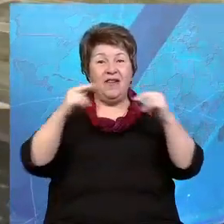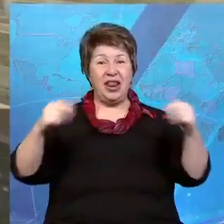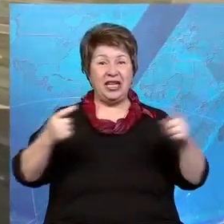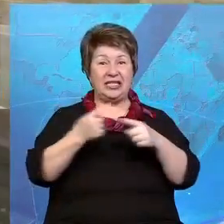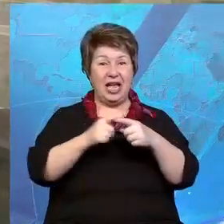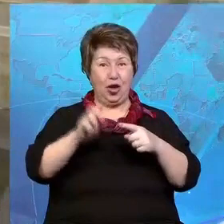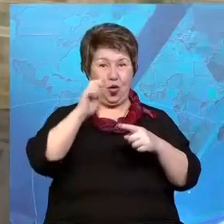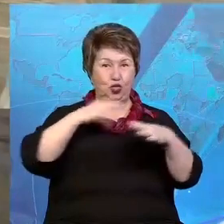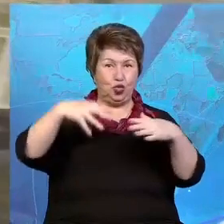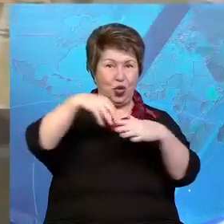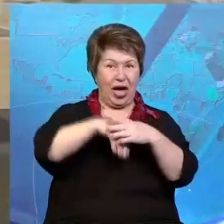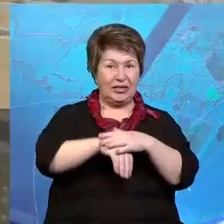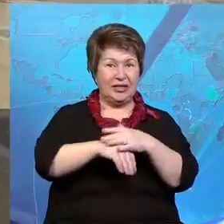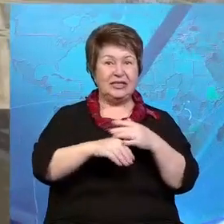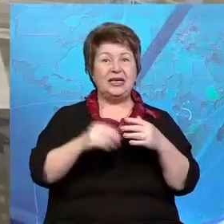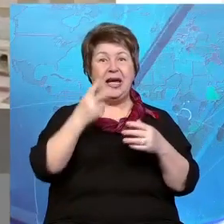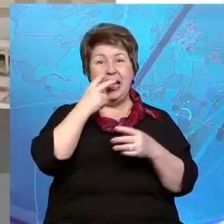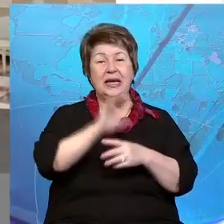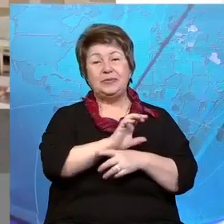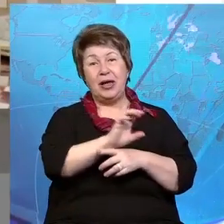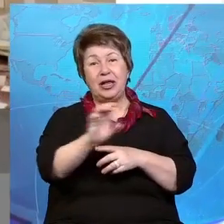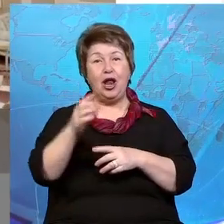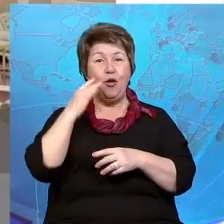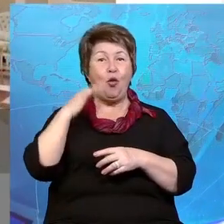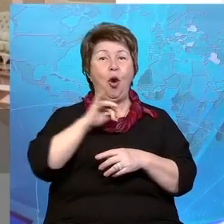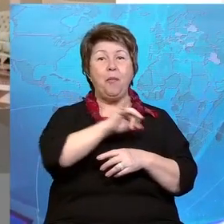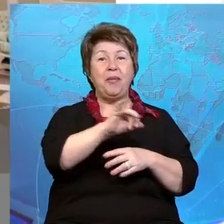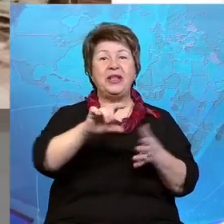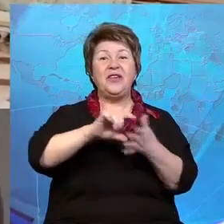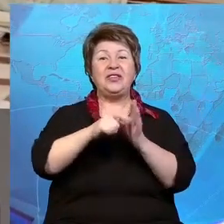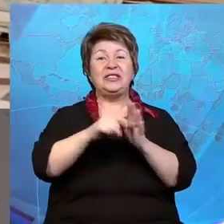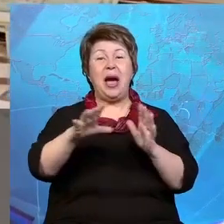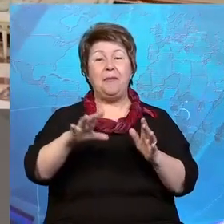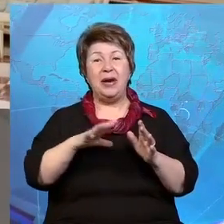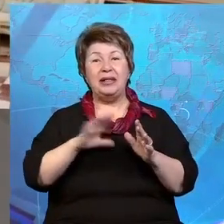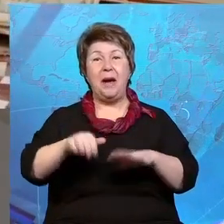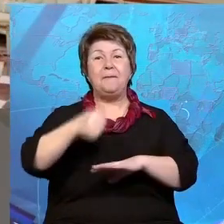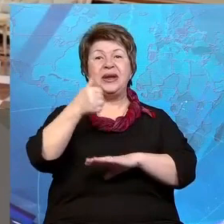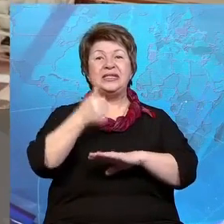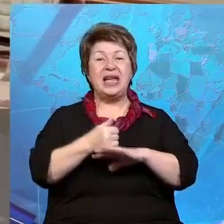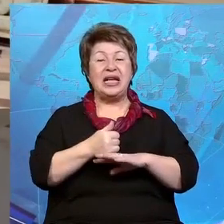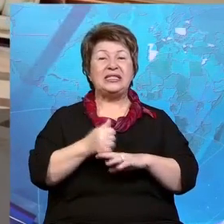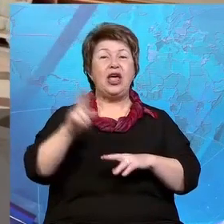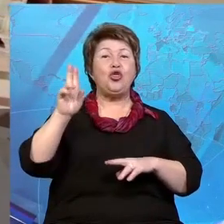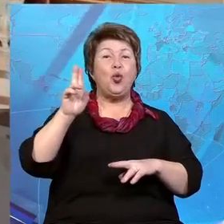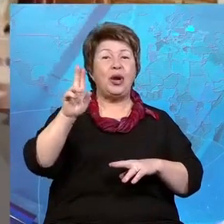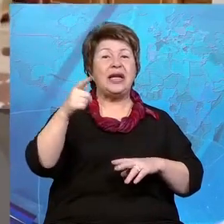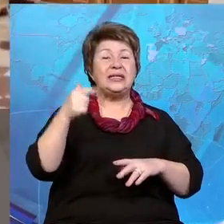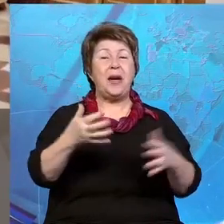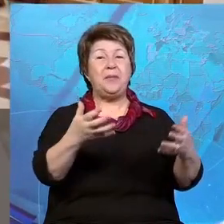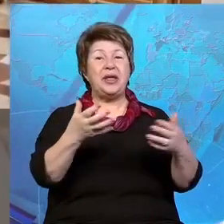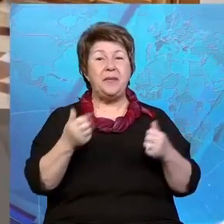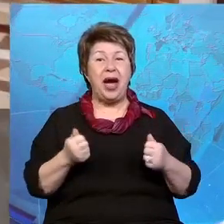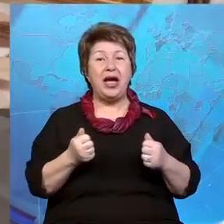государственности. Двигаясь по виртуальному туру, легко побывать и в зале, где проходила президентская инаугурация, и там, где принимают